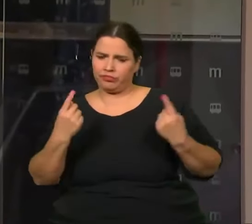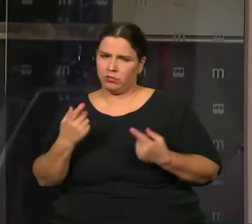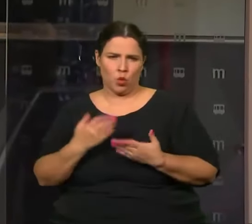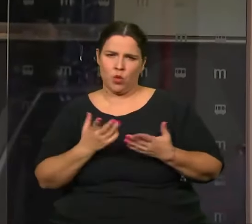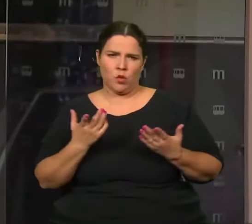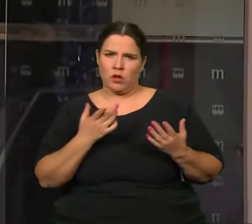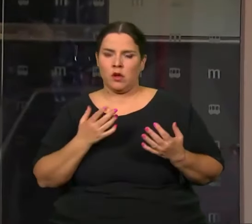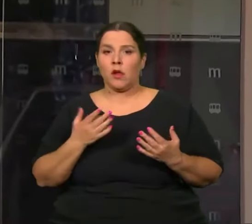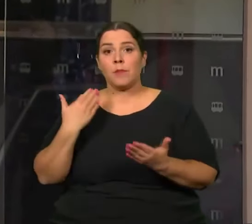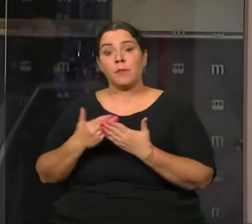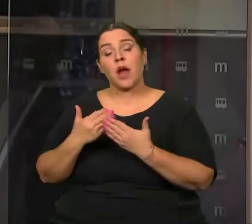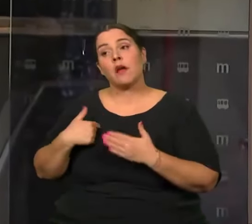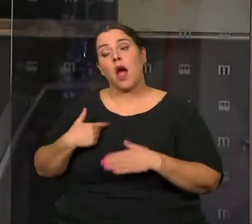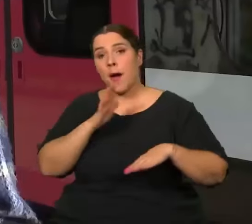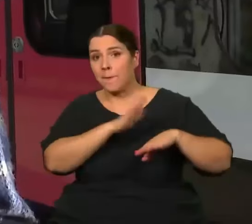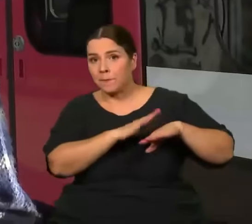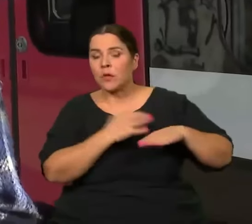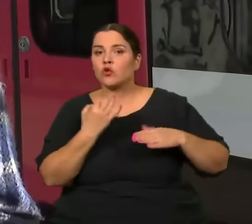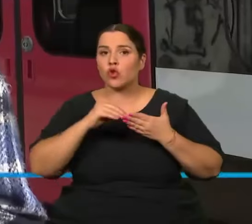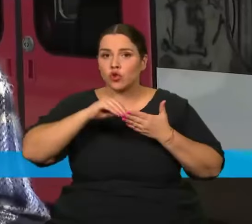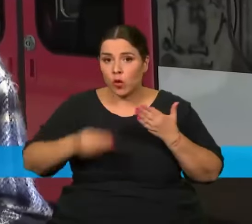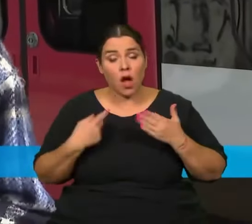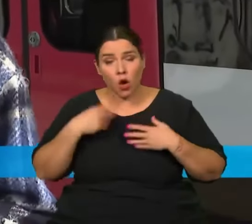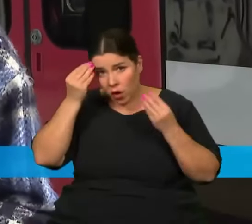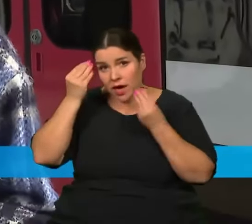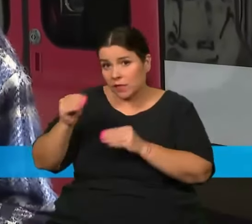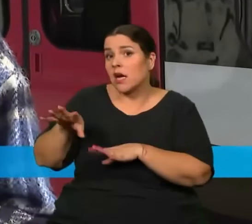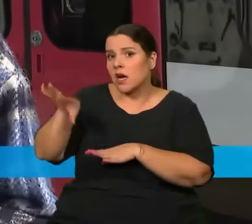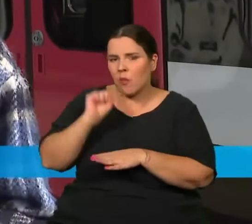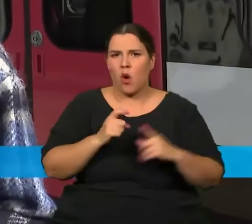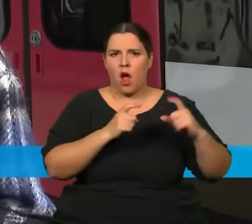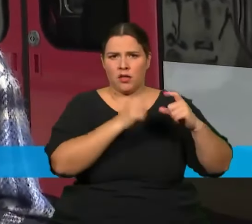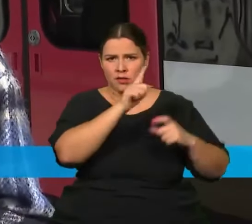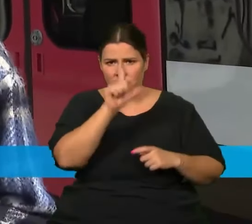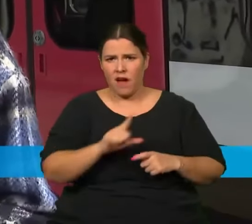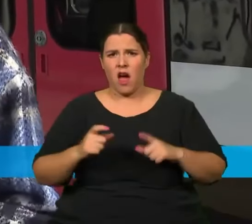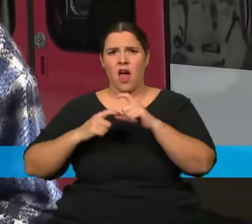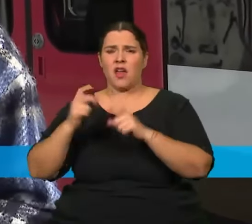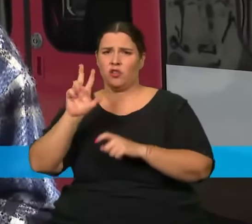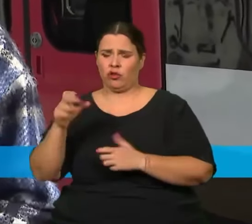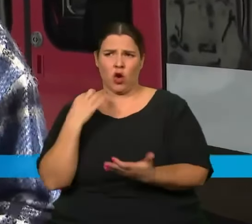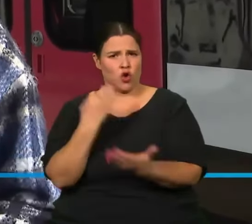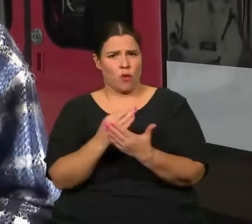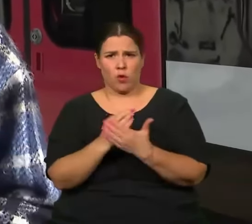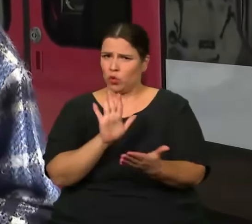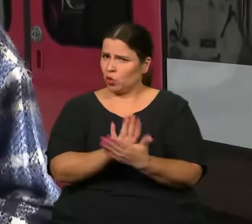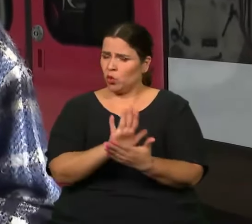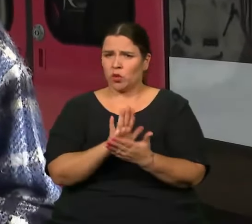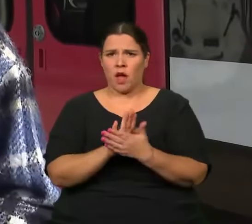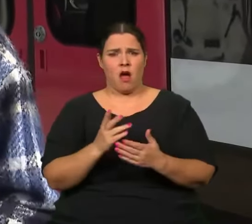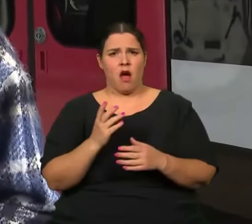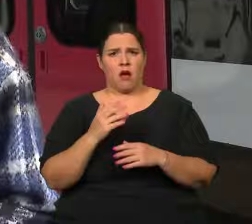tom, co všechno chce mít zahrnuté ve smlouvě. Nicméně bychom v případě těch hlinek S2 a S3 určitě doporučovali, aby byl ten vlakový